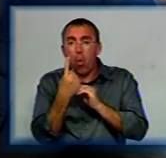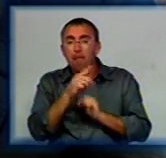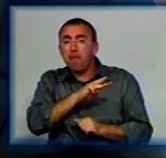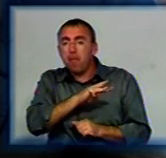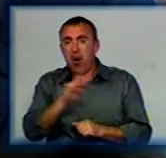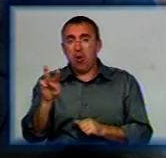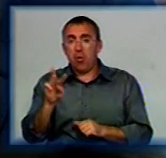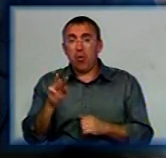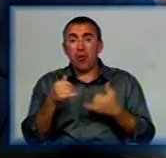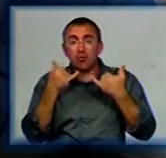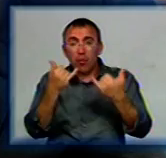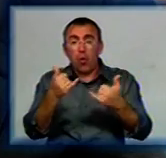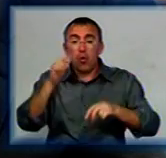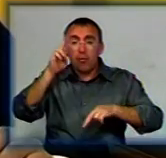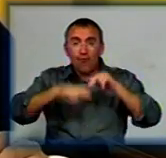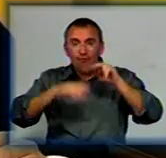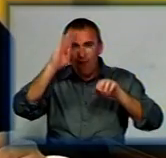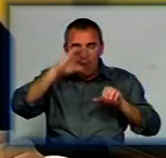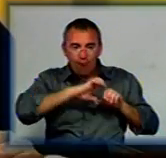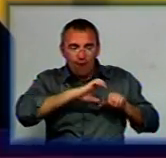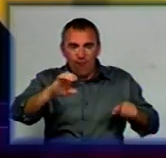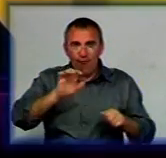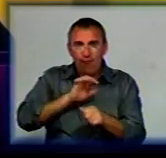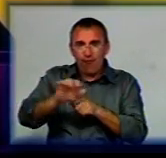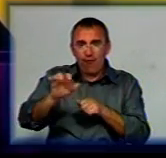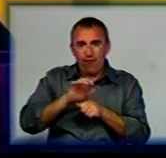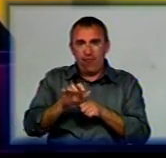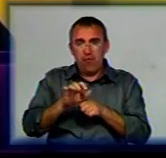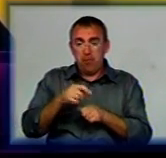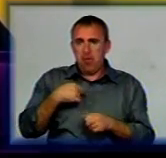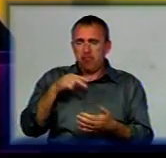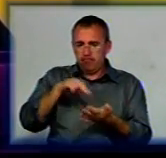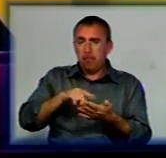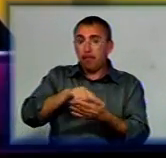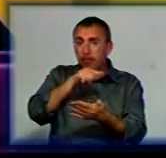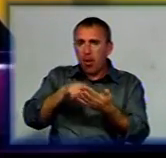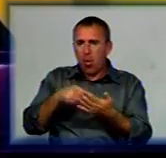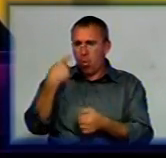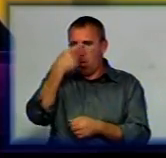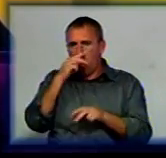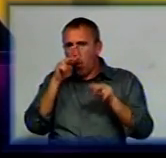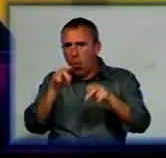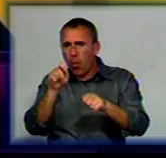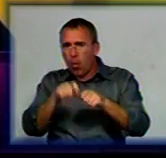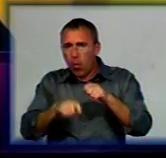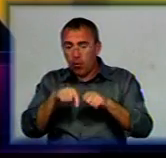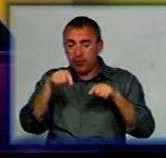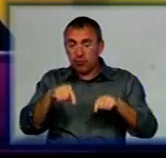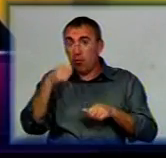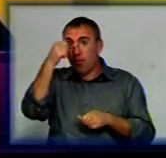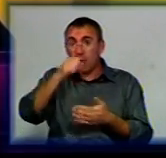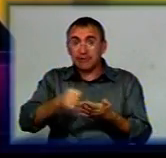для того, щоб збудувати водогін. Це питання поставимо на особливий контроль. І в цьому році, як тільки